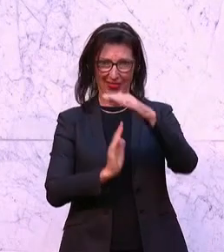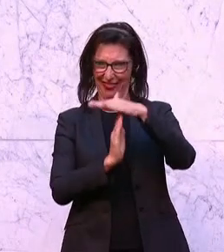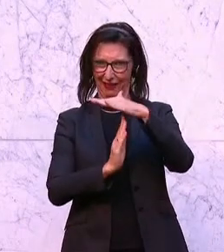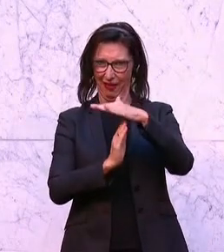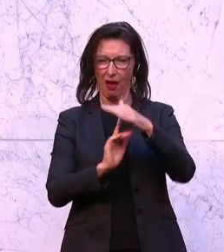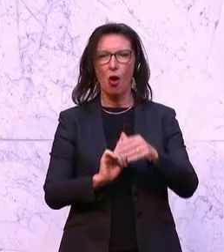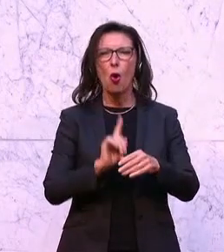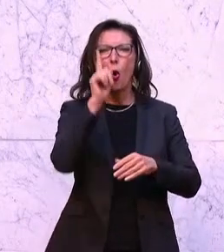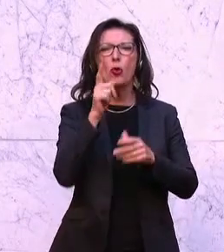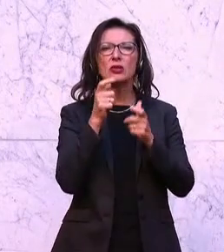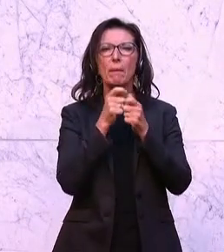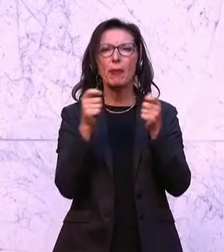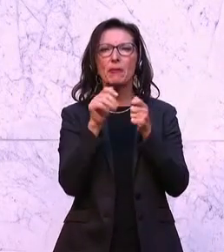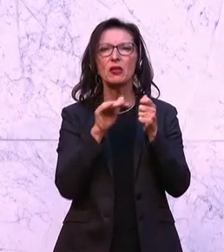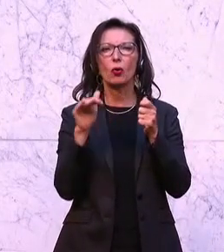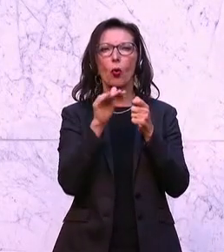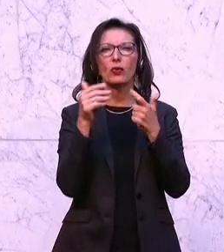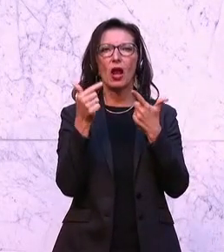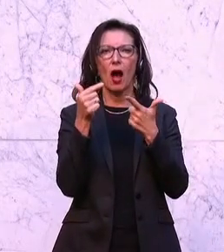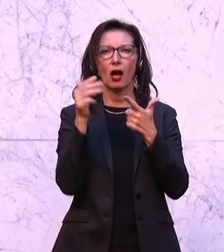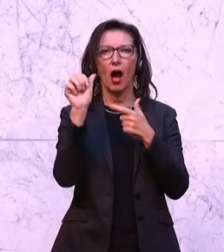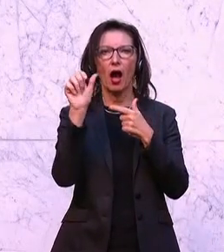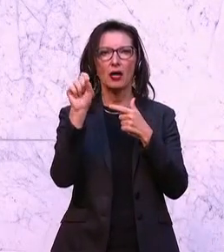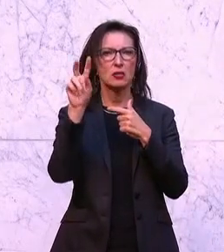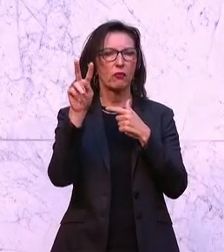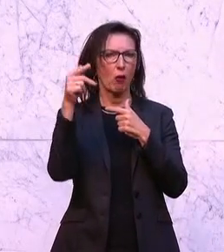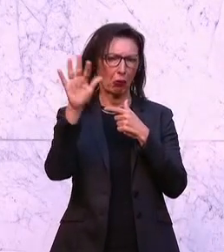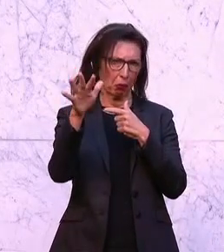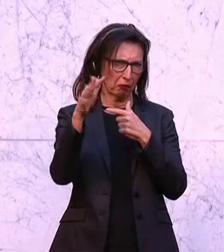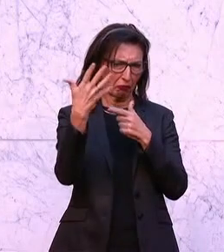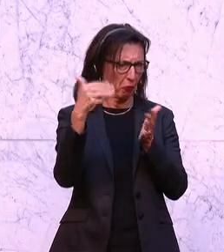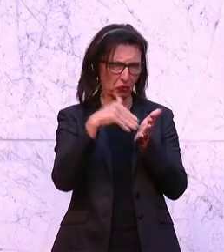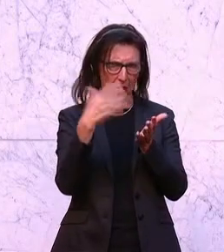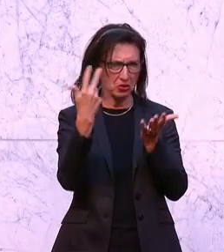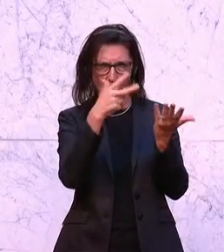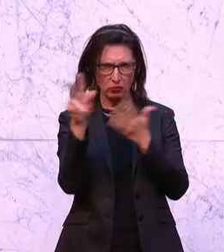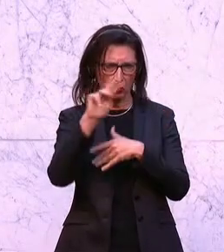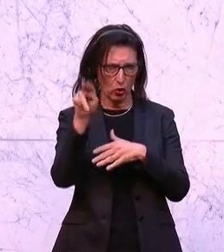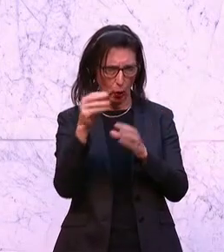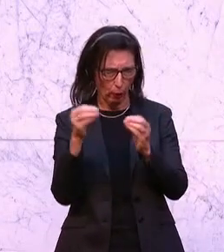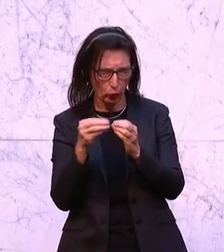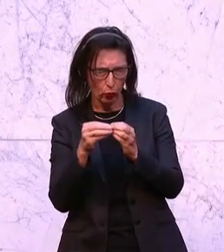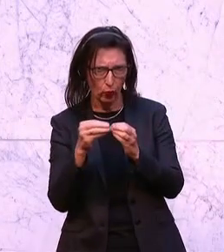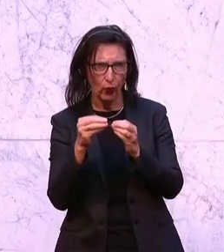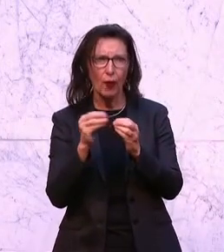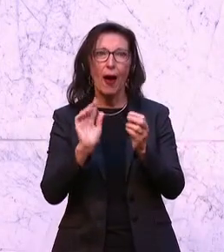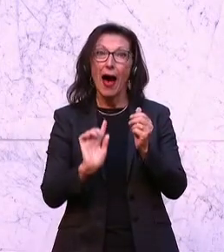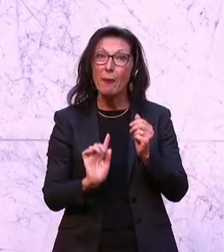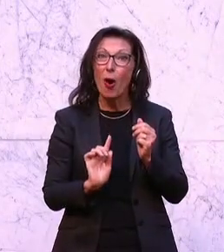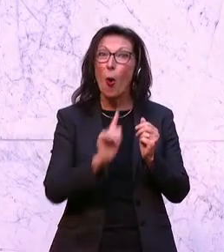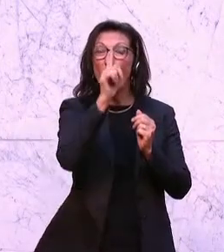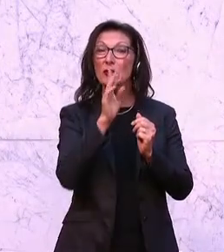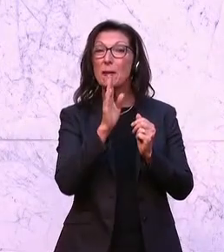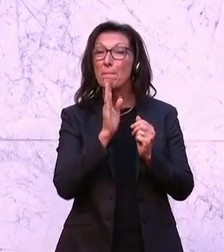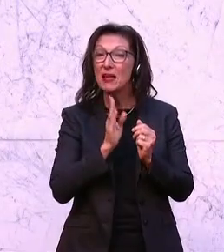Höchstbemessungsgrundlage ASVG. Die ist in etwa bei 5.800 Euro brutto, aber die Höchstpension